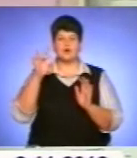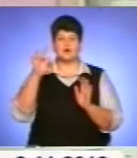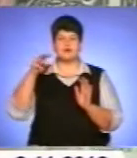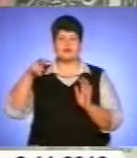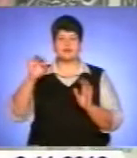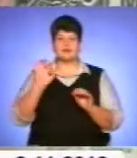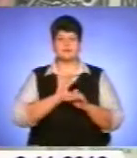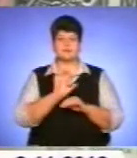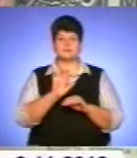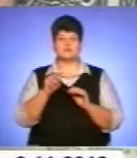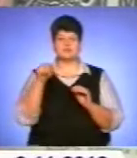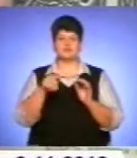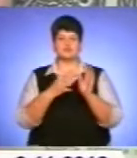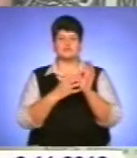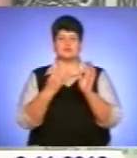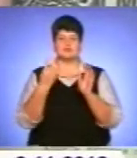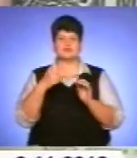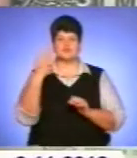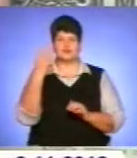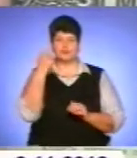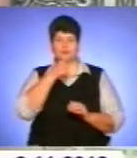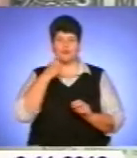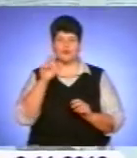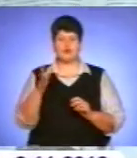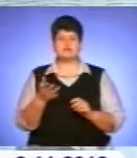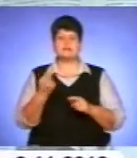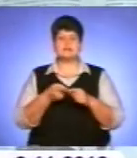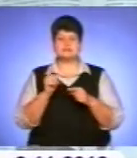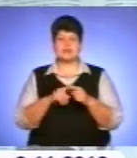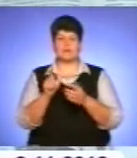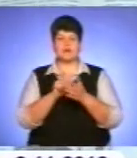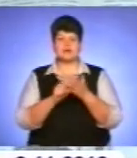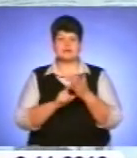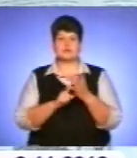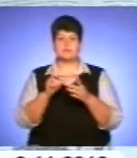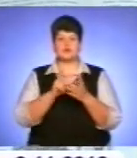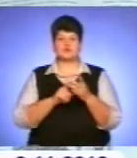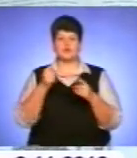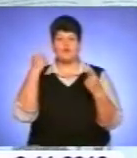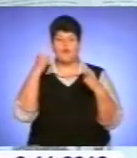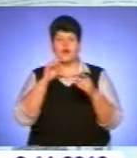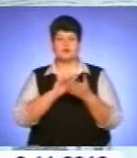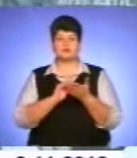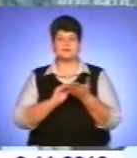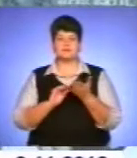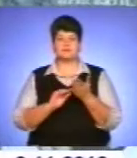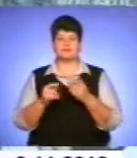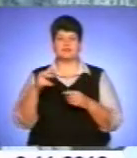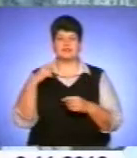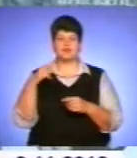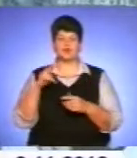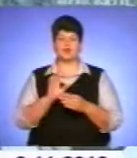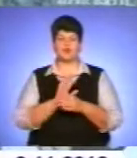у Львові в 1934 році. Також поезії та прозові твори надруковані у літературно-науковому